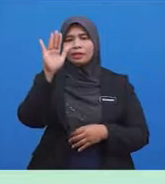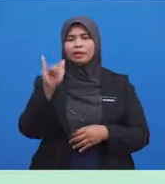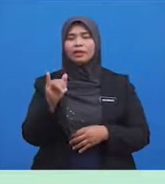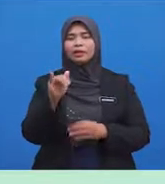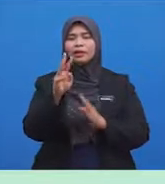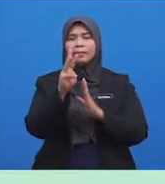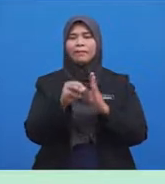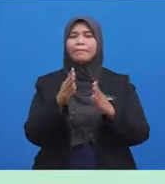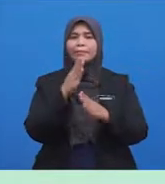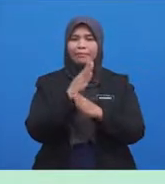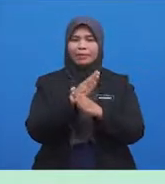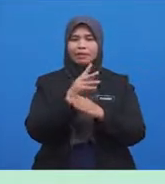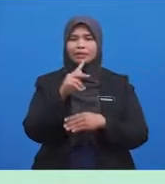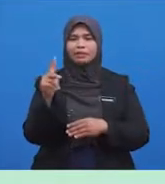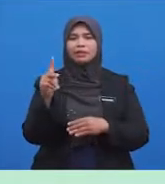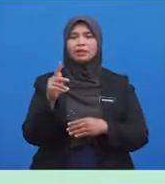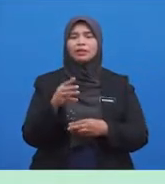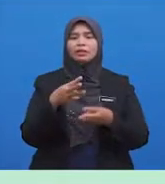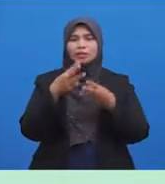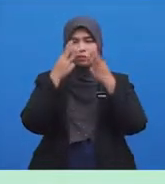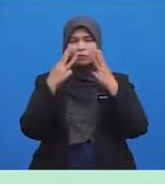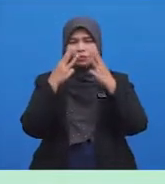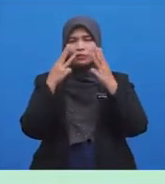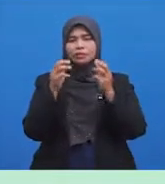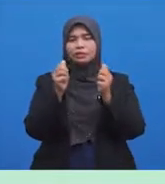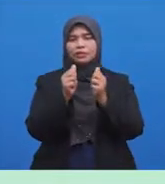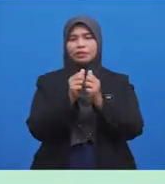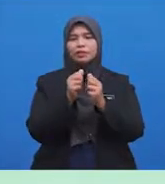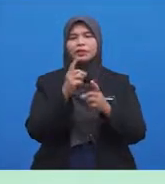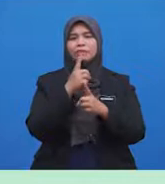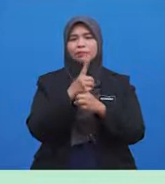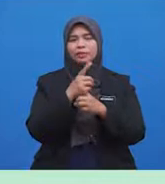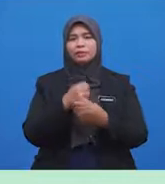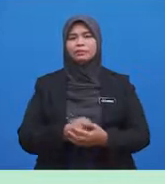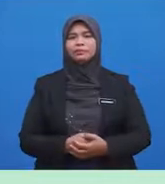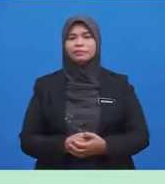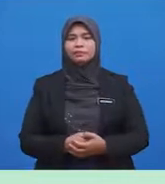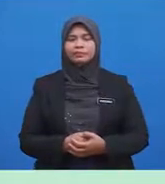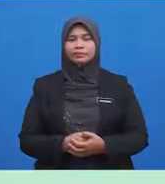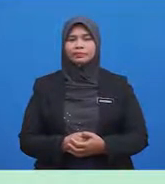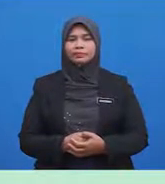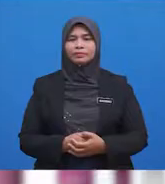-perkara yang membatalkan wuduk dengan betul.